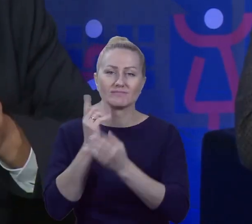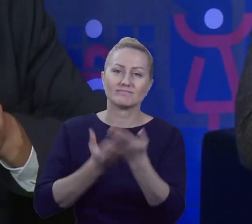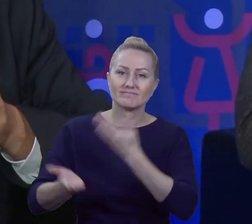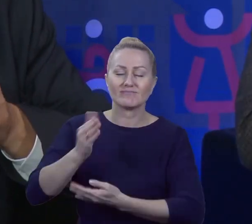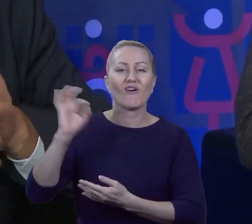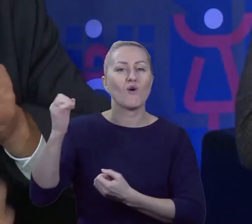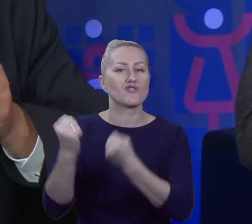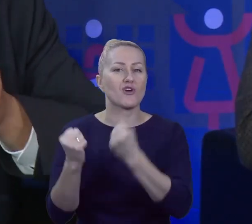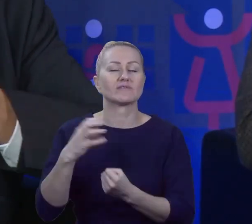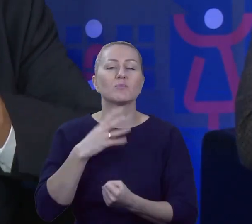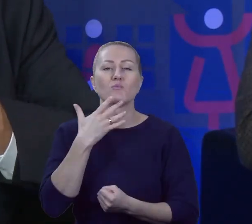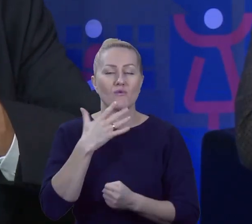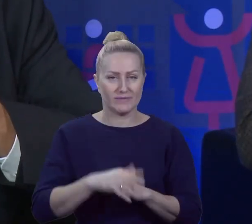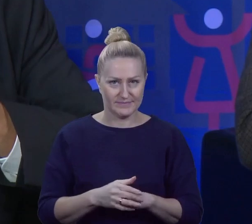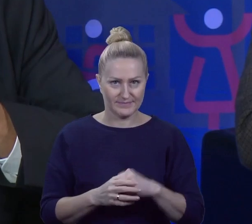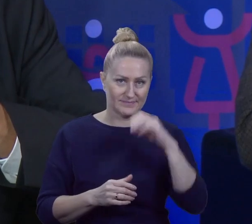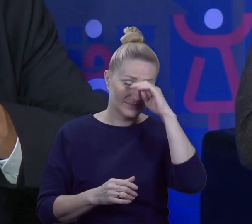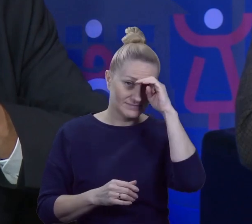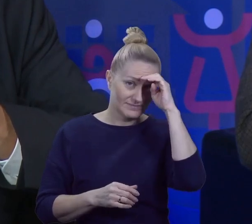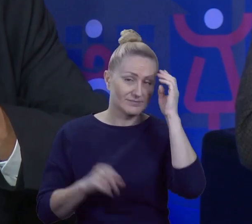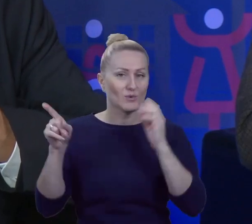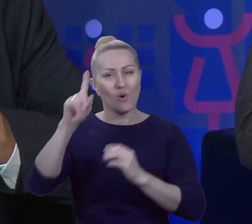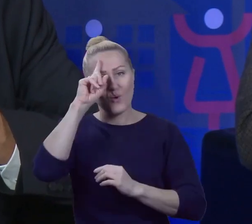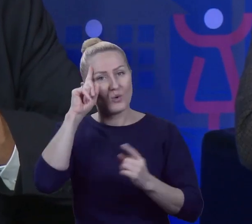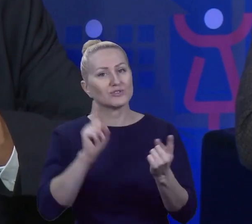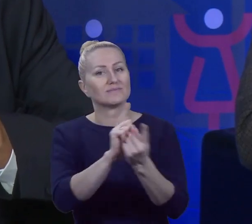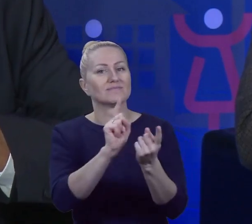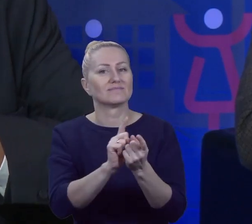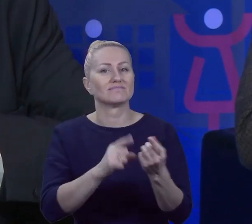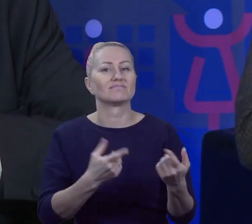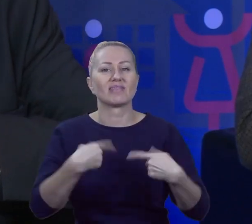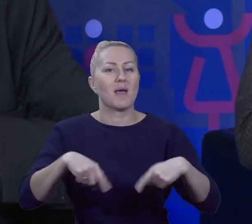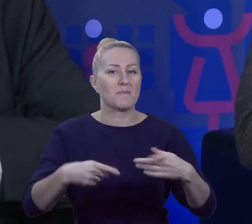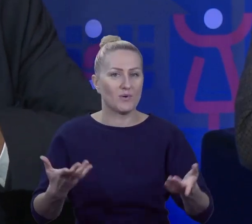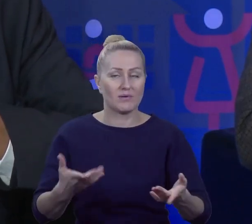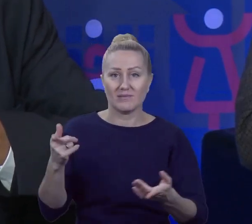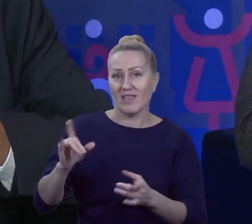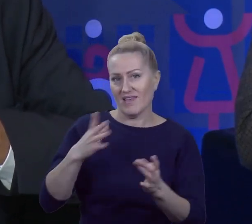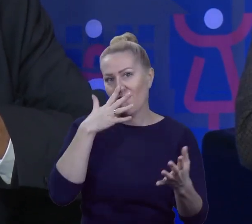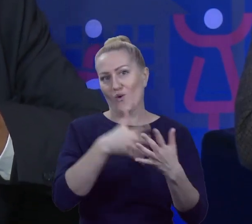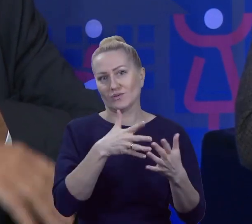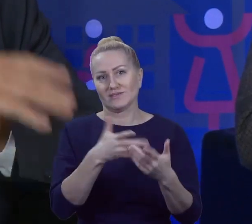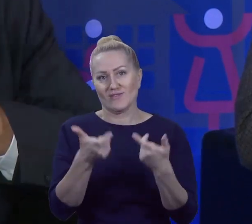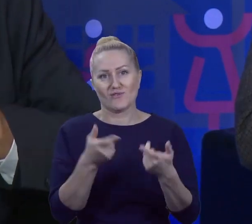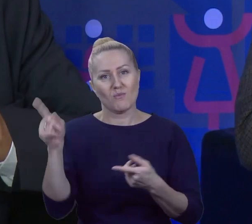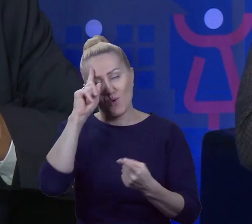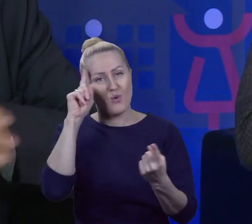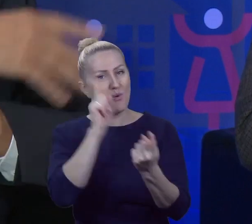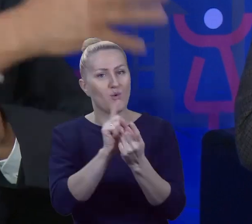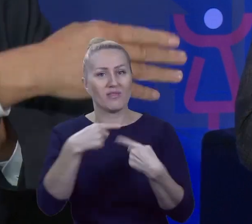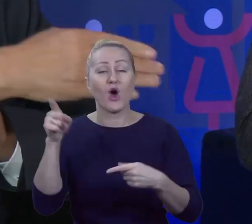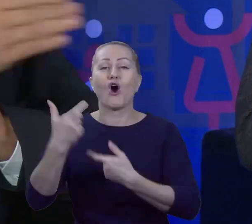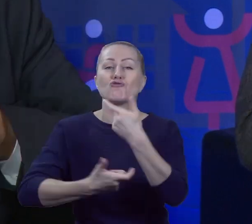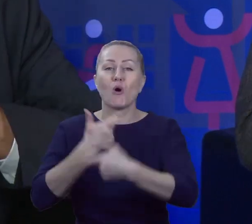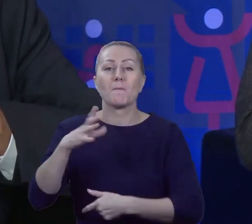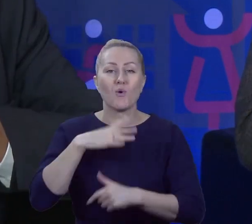jego kierowca powiedział tak, bo on do ludzi nie wychodził. Taką diagnozę postawił. Robił, ale